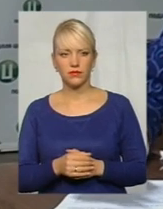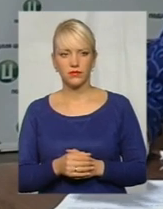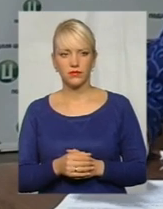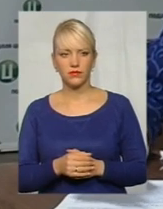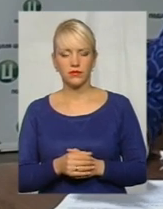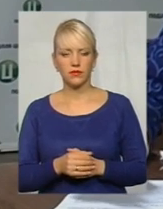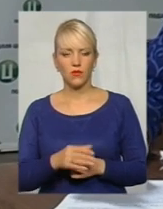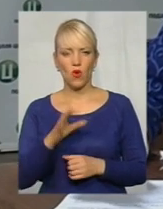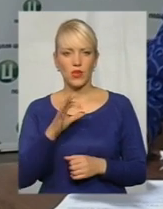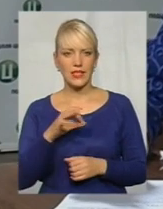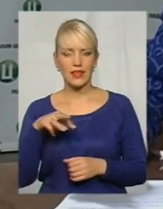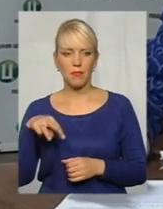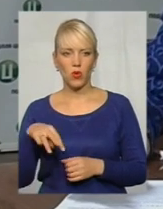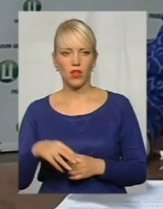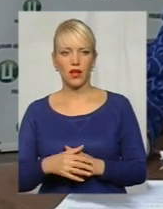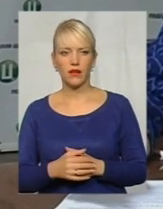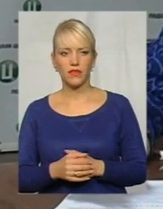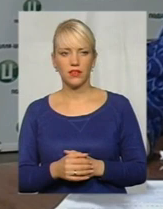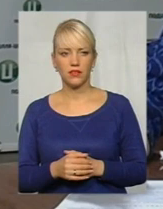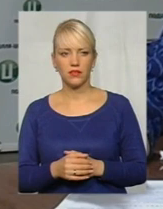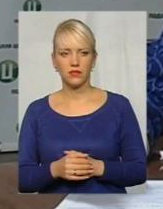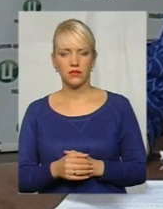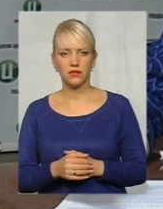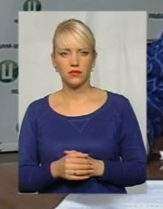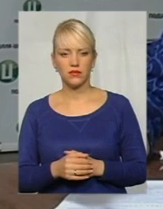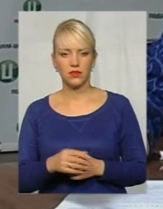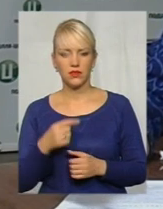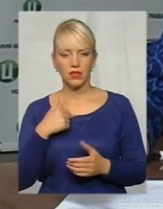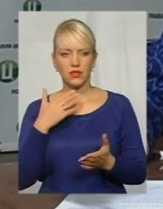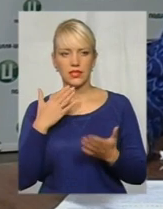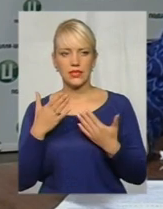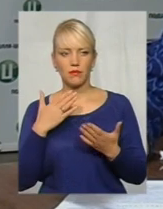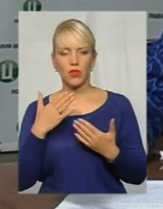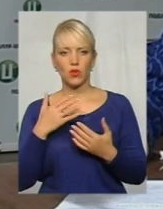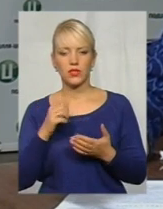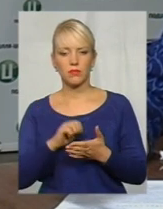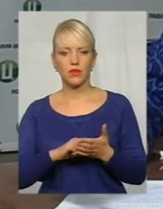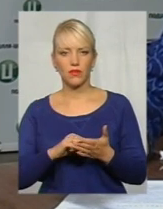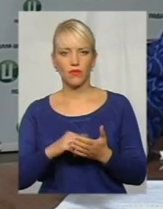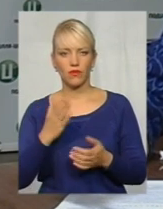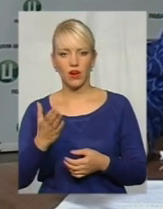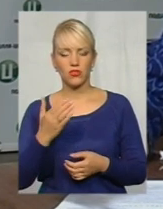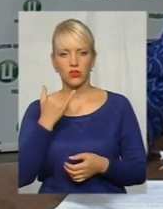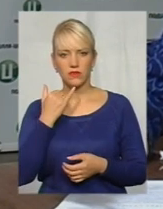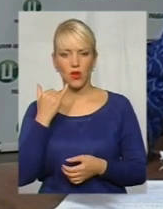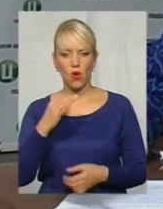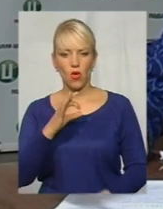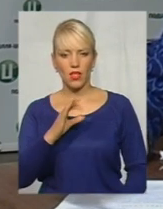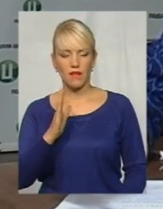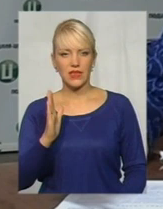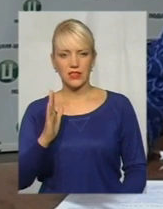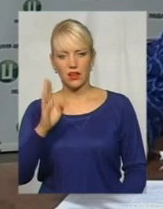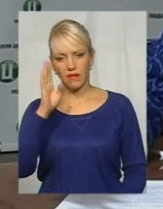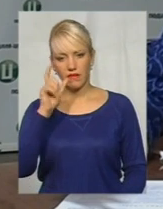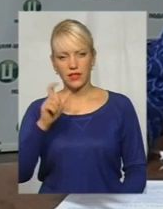Оксана Миколаївна. Оксана Миколаївна. Спілкувалася з приводу вашої звертати з Олегом Васильовичем. Він